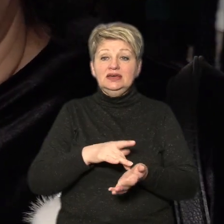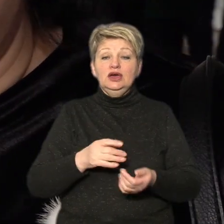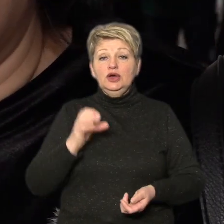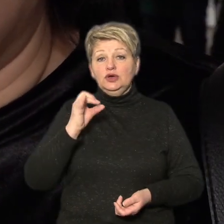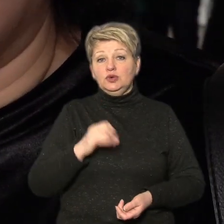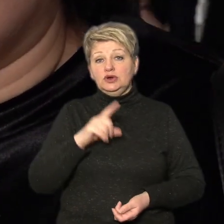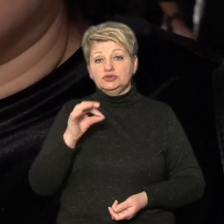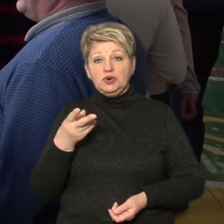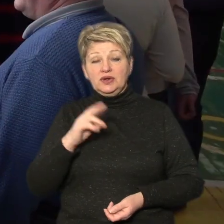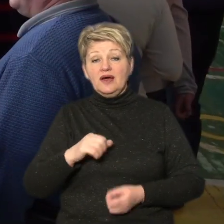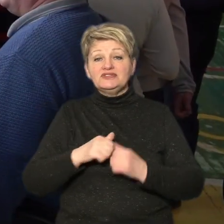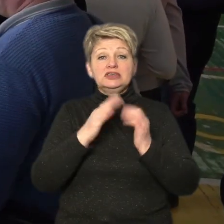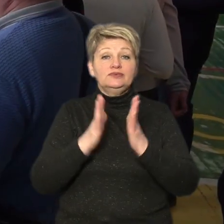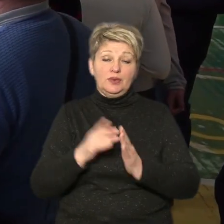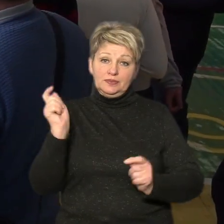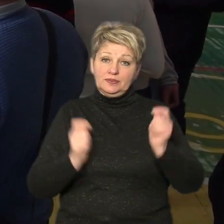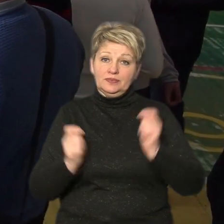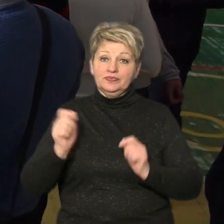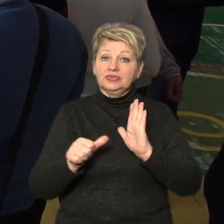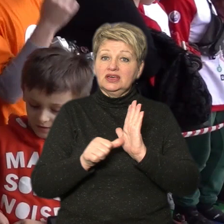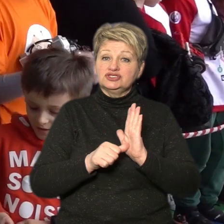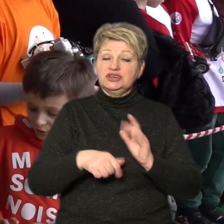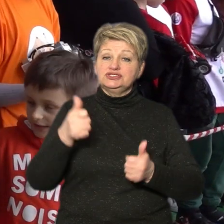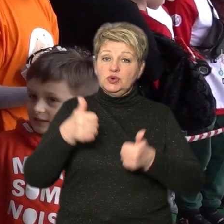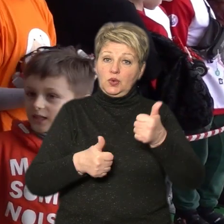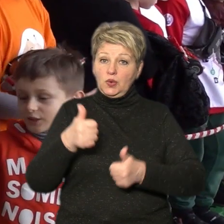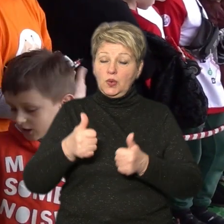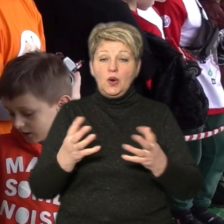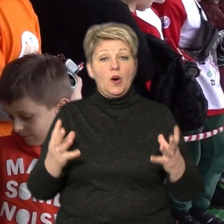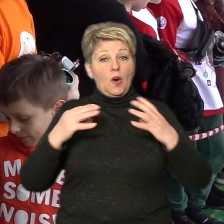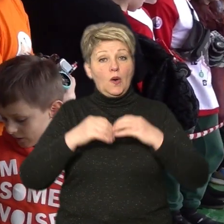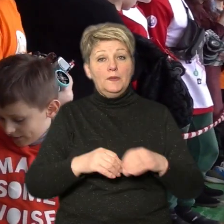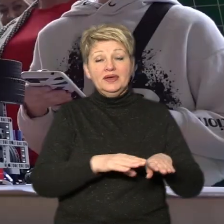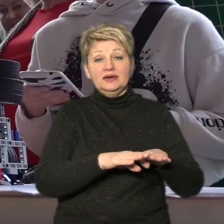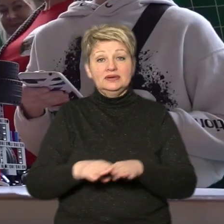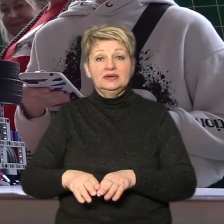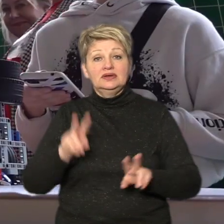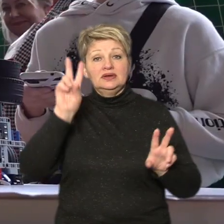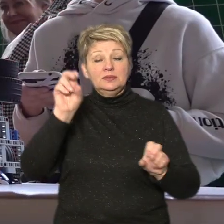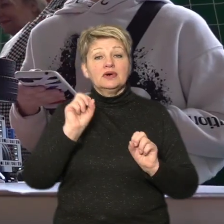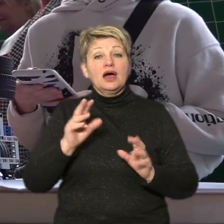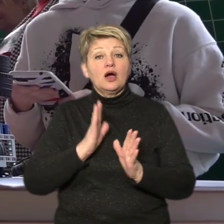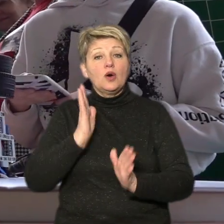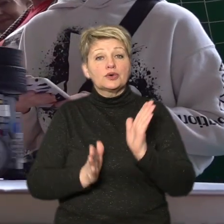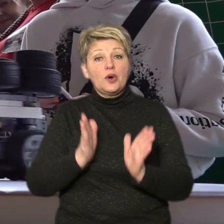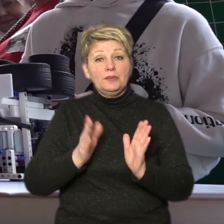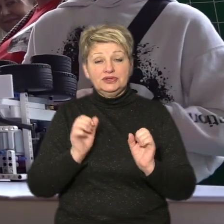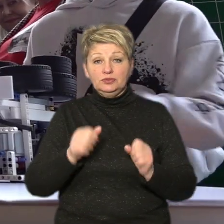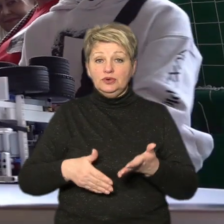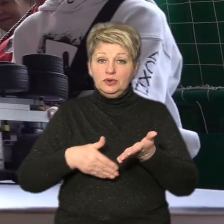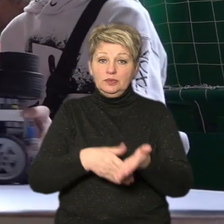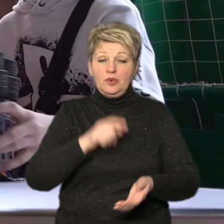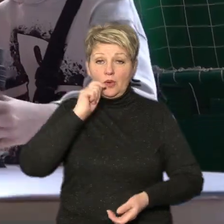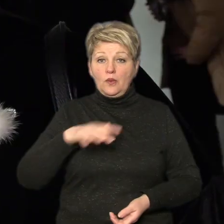Юлія Зоря, всього на фестивалі шість конкурсів. Їх об'єднує спільна тема – як роботи можуть допомагати Україні. Це світ